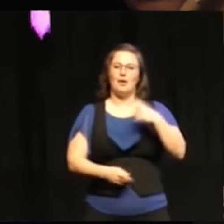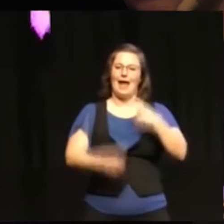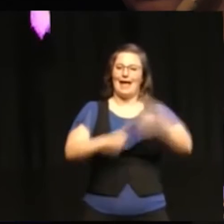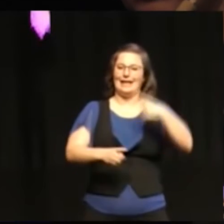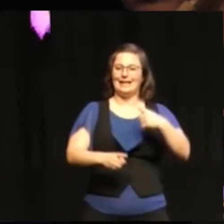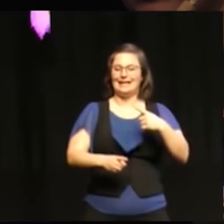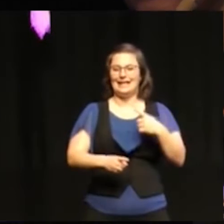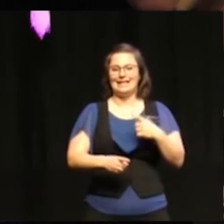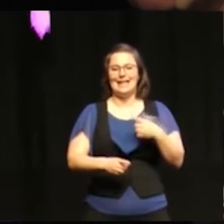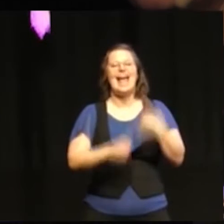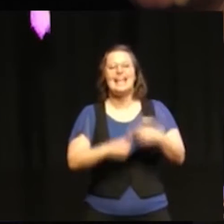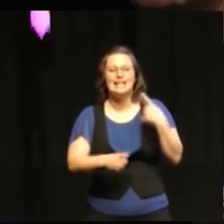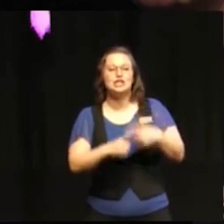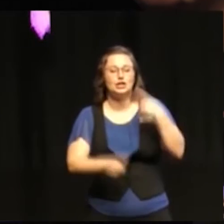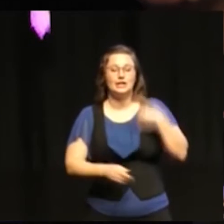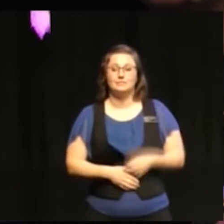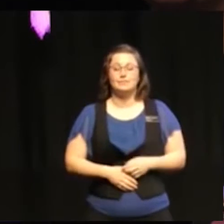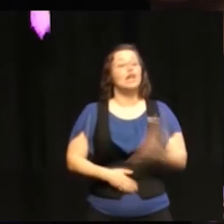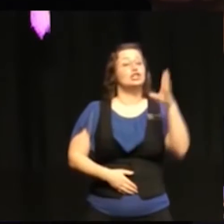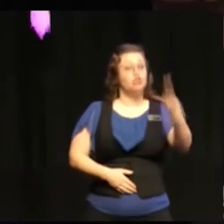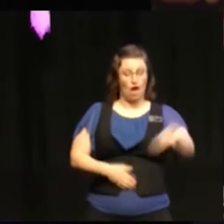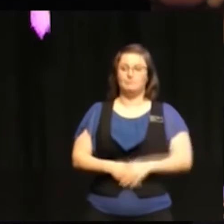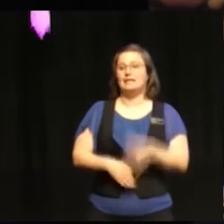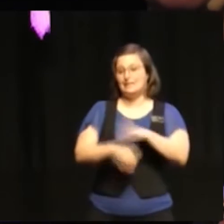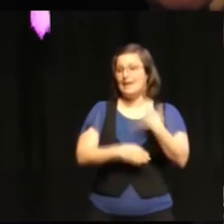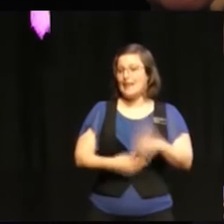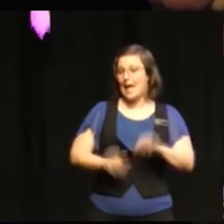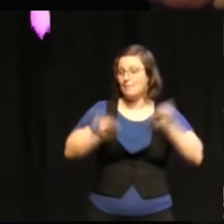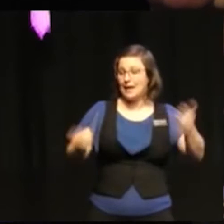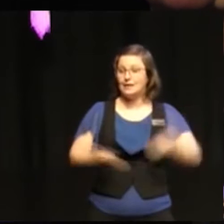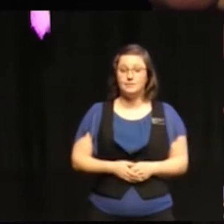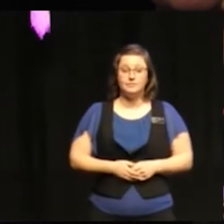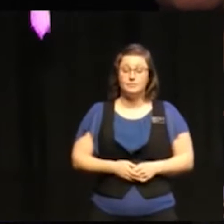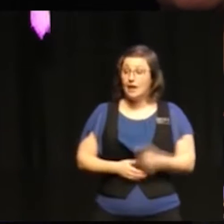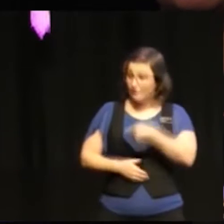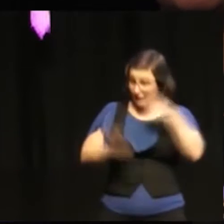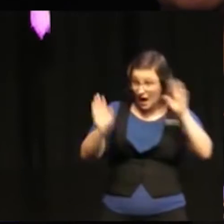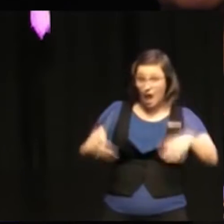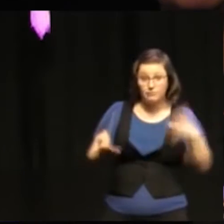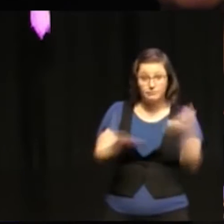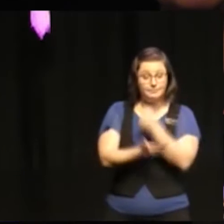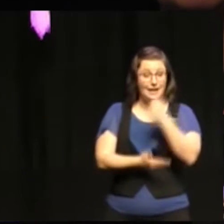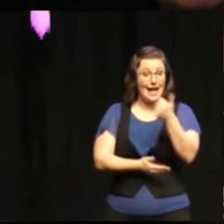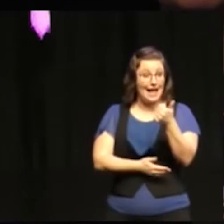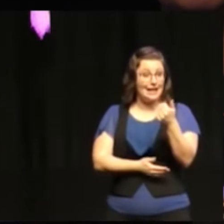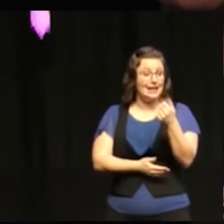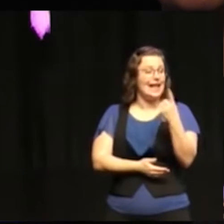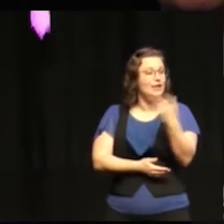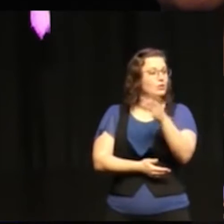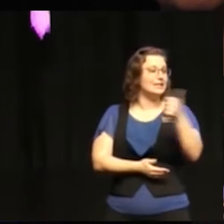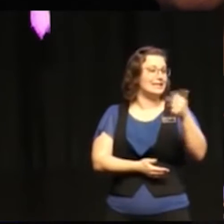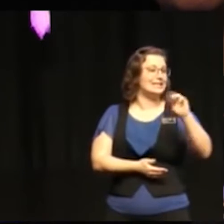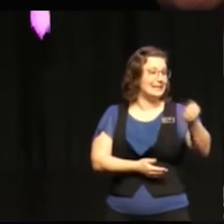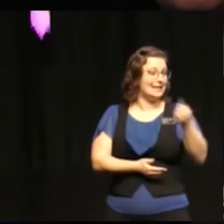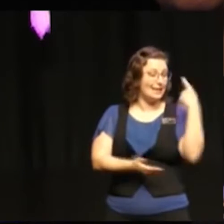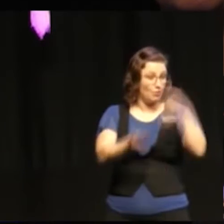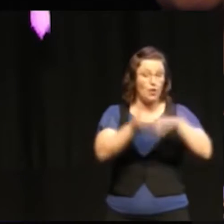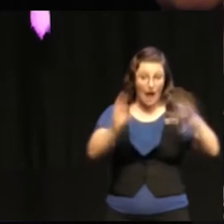Ja, Sverige är redo. Har vi uppfyllt målen? De 169 delmålen? Nej.